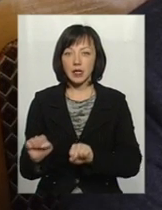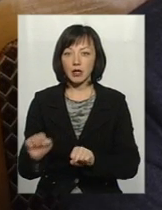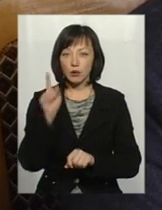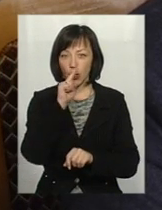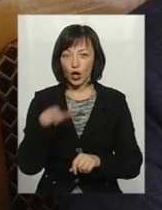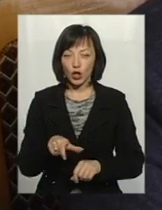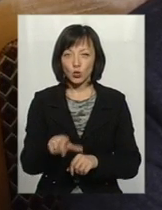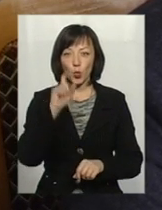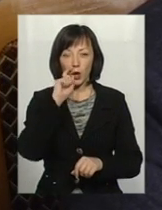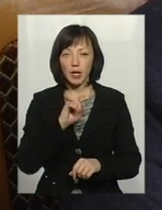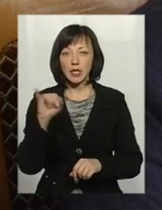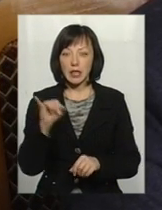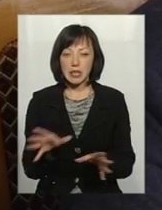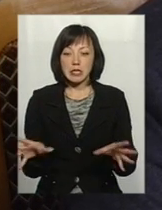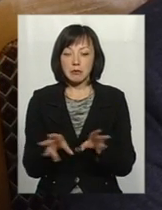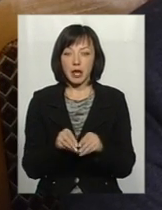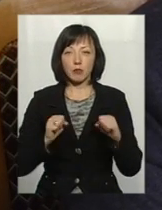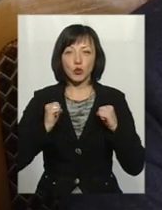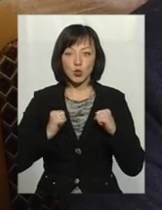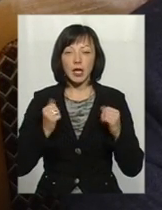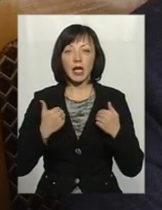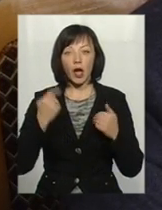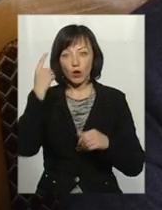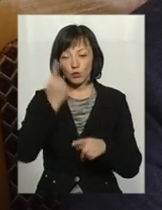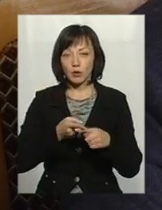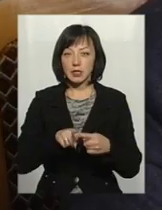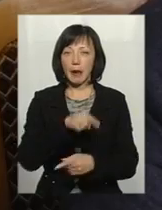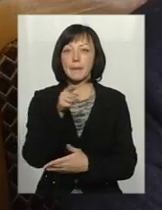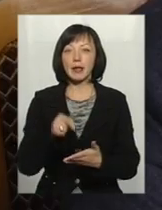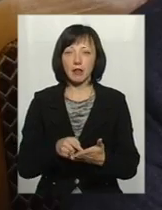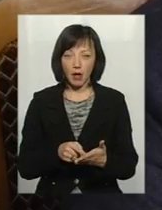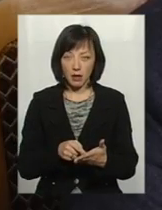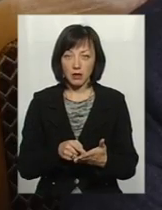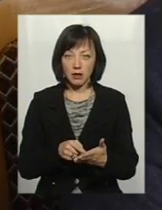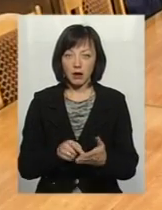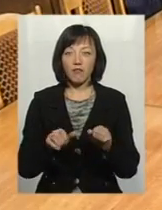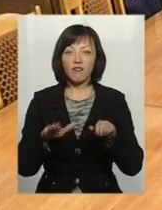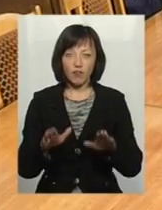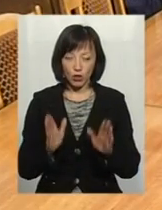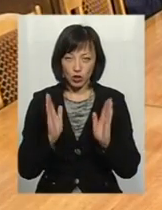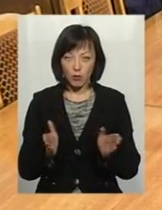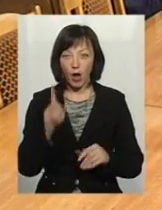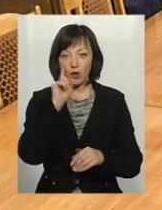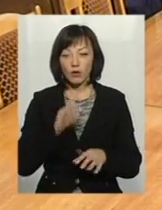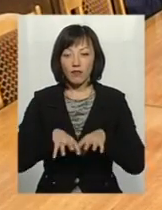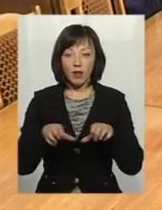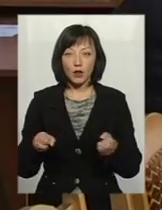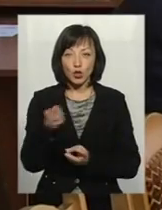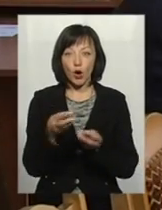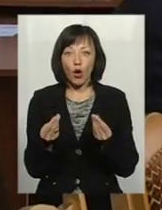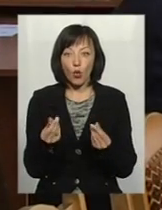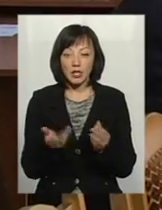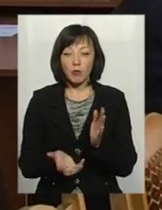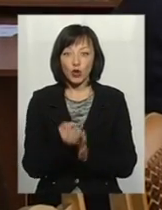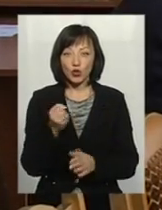України. І тоді спільними зусиллями, я думаю, що це питання вирішено. А доки чиновники шукають гроші на